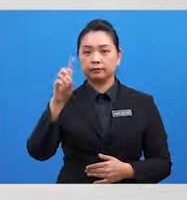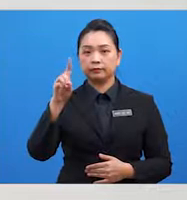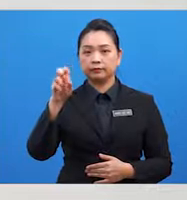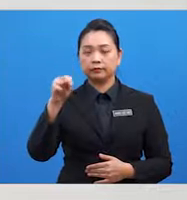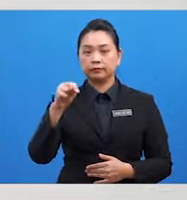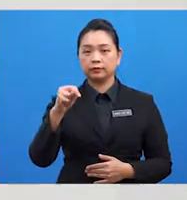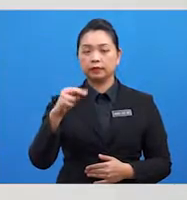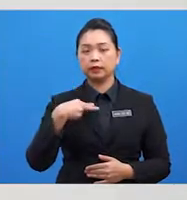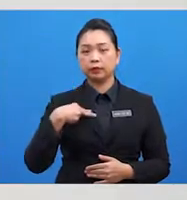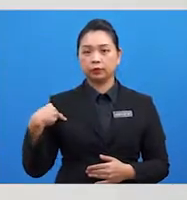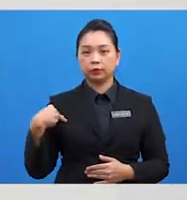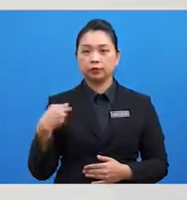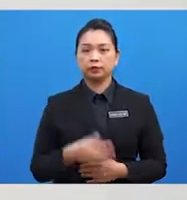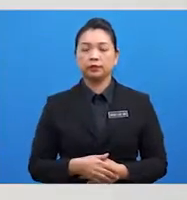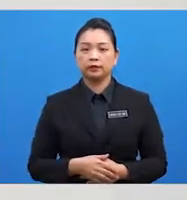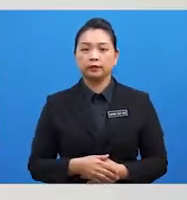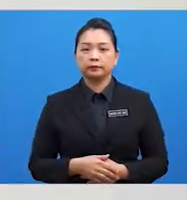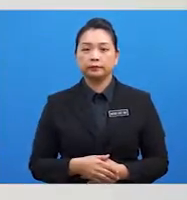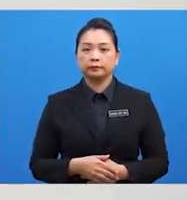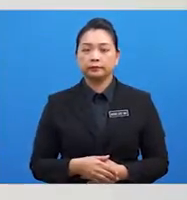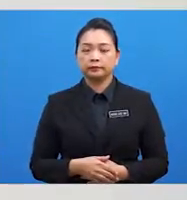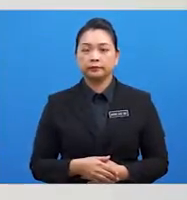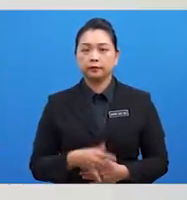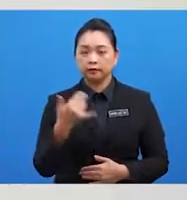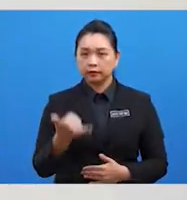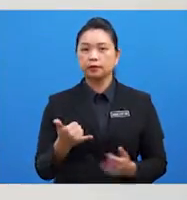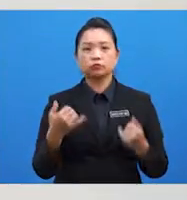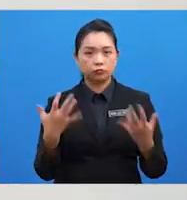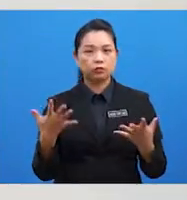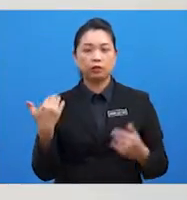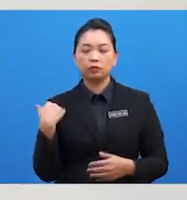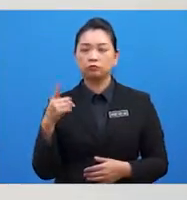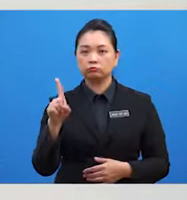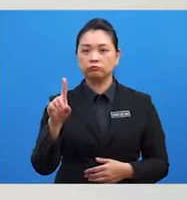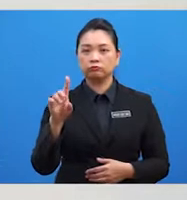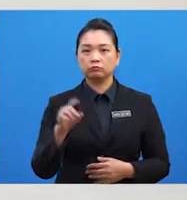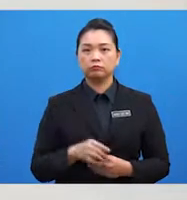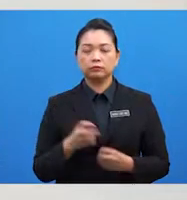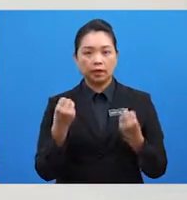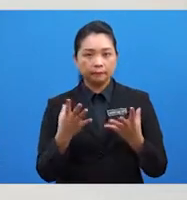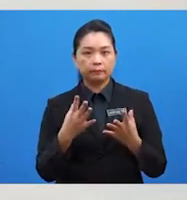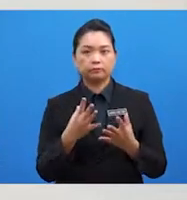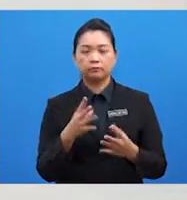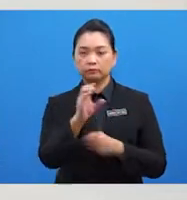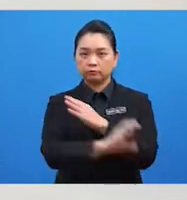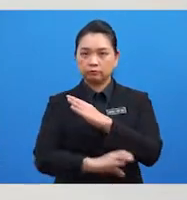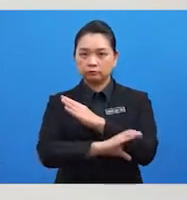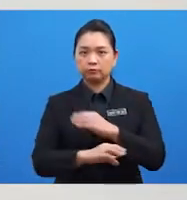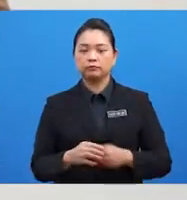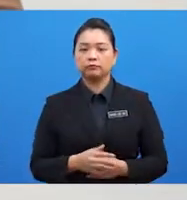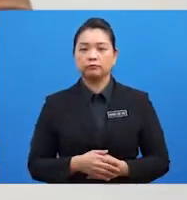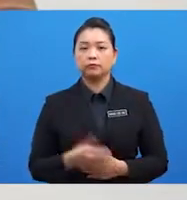Kini NAM dianggotai oleh 120 buah negara. Berikut pula ialah prinsip-prinsip yang